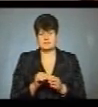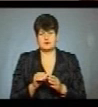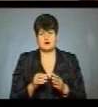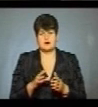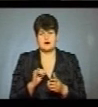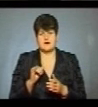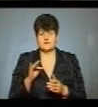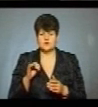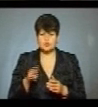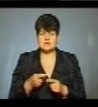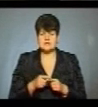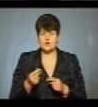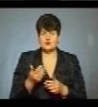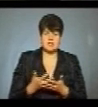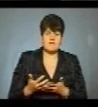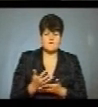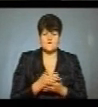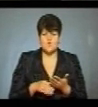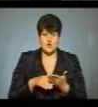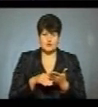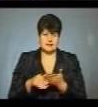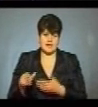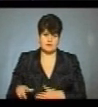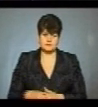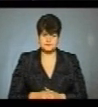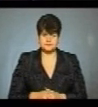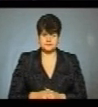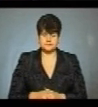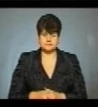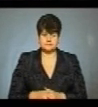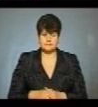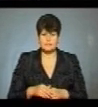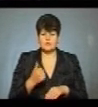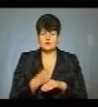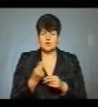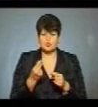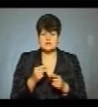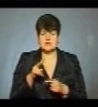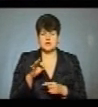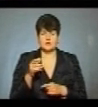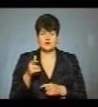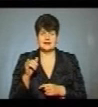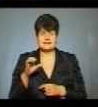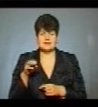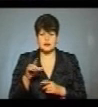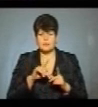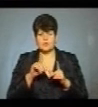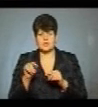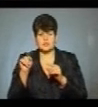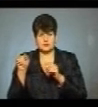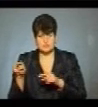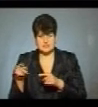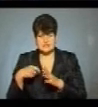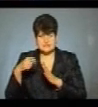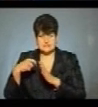його словами, це кошти волонтерів та українських добровольців. Основні кошти, взагалі, витрати, це є на логістику. Тому що поїхати на схід,